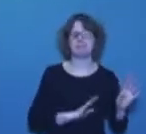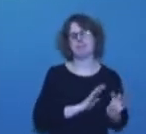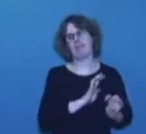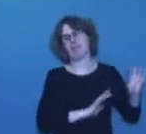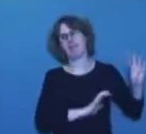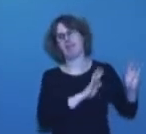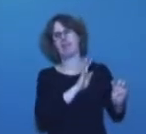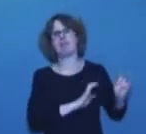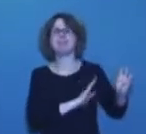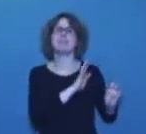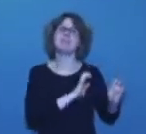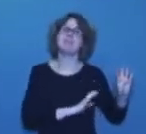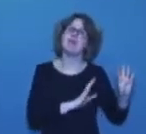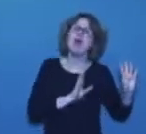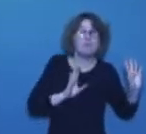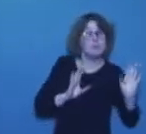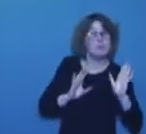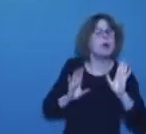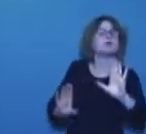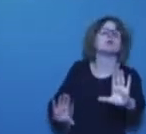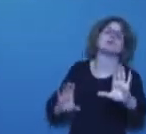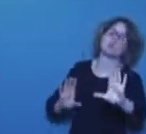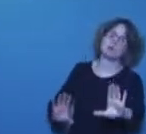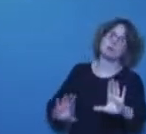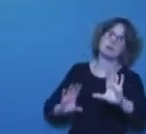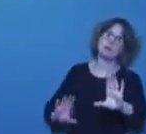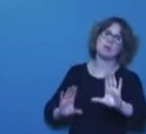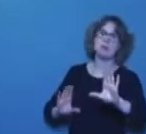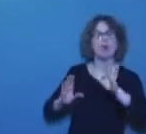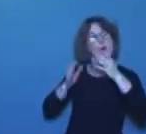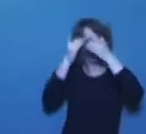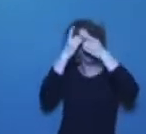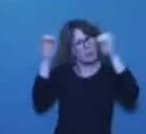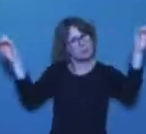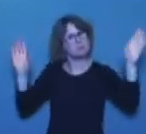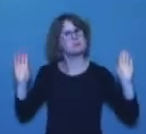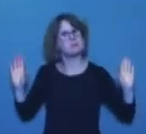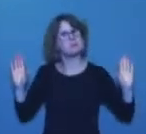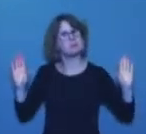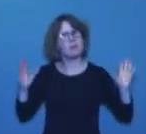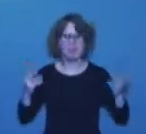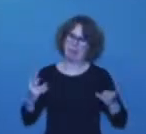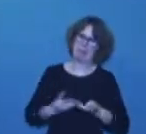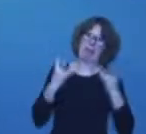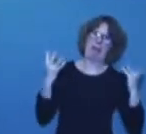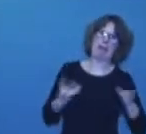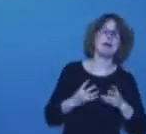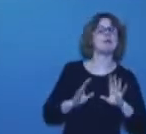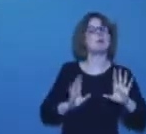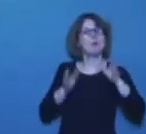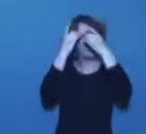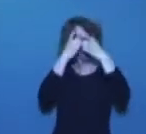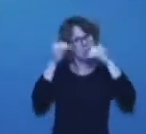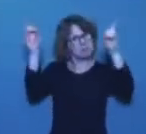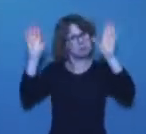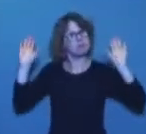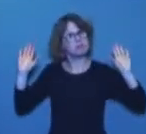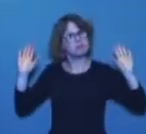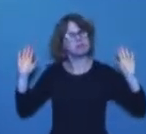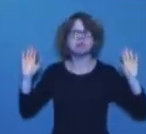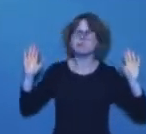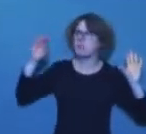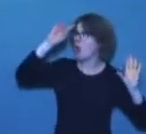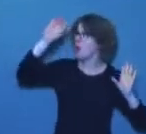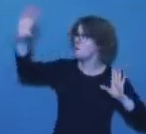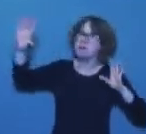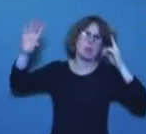on applaudit mais ils ont aussi le droit. Attendez, c'est une démocratie, ce n pas la guerre civile dans ce pays. Il y a des gens qui sont de l'opinion de